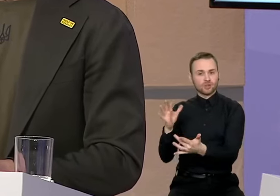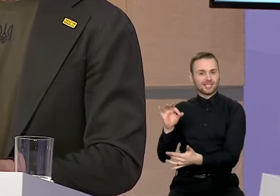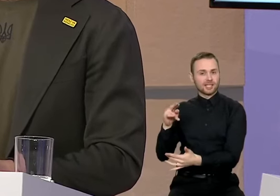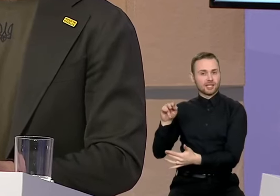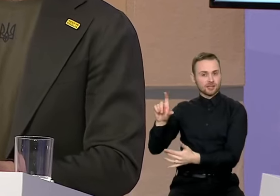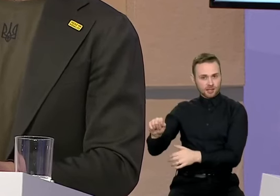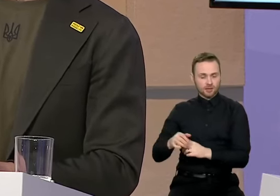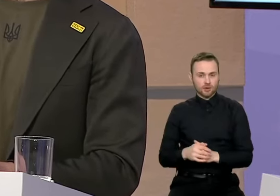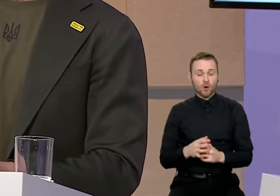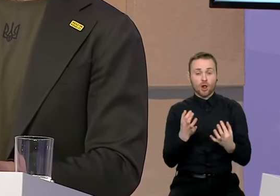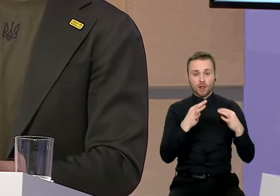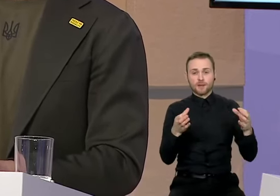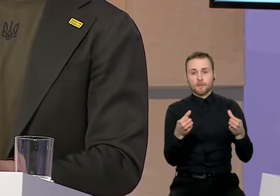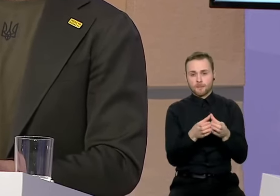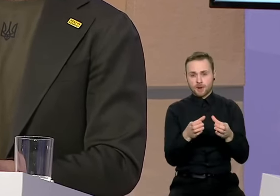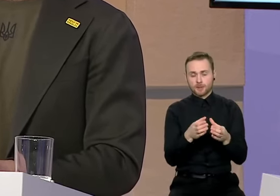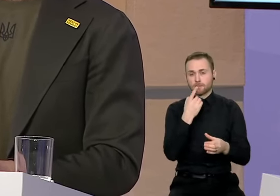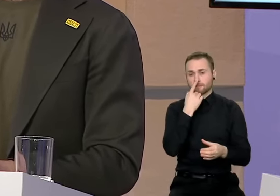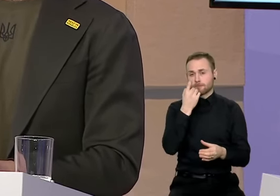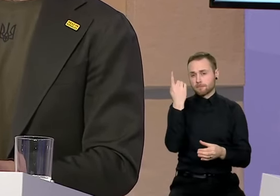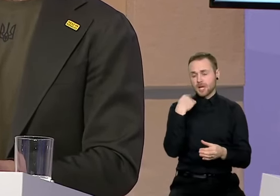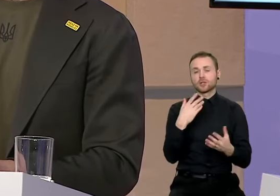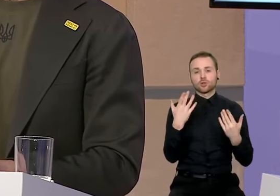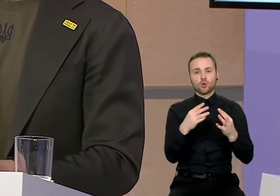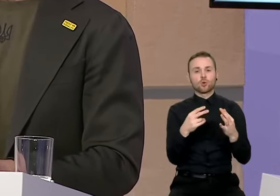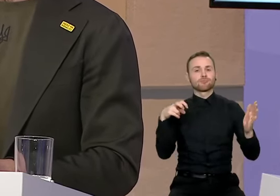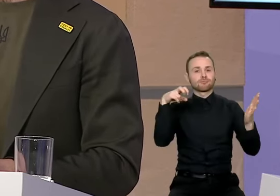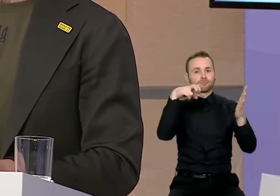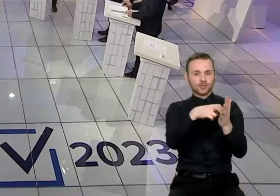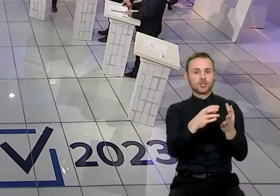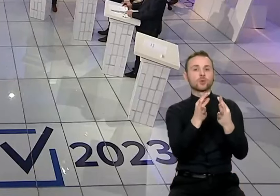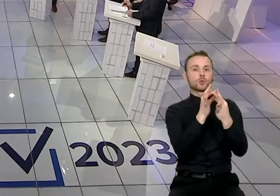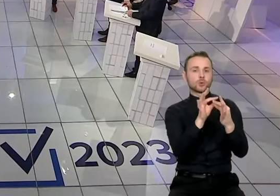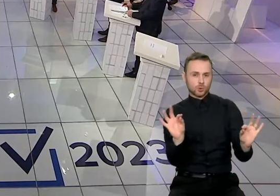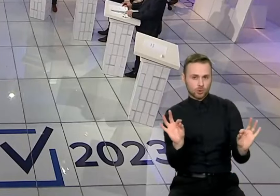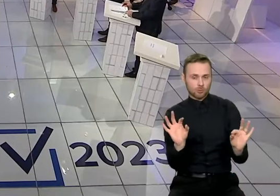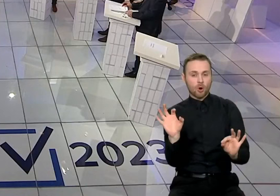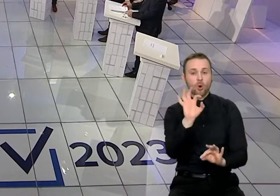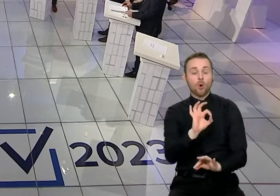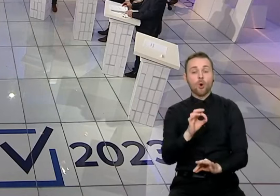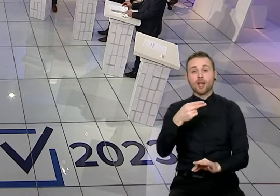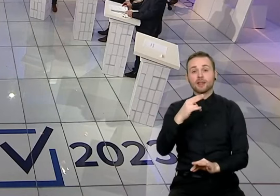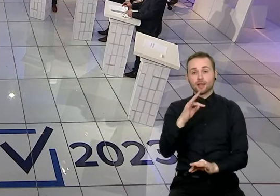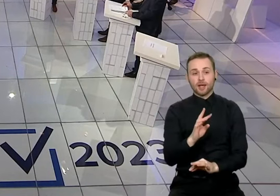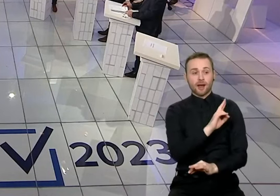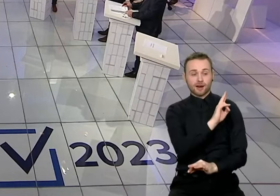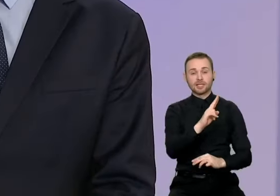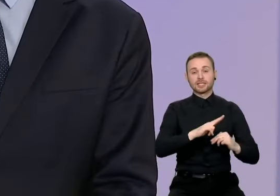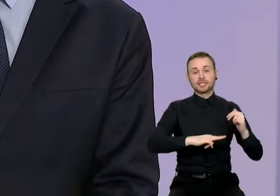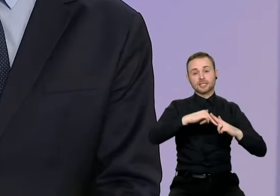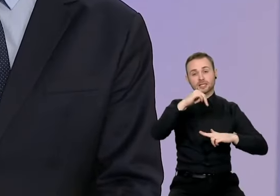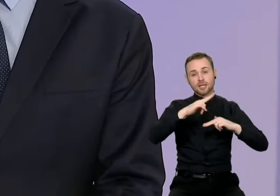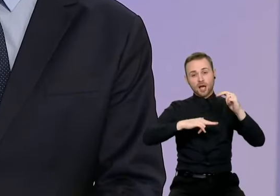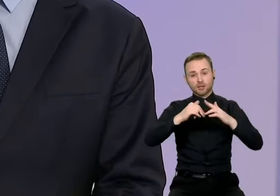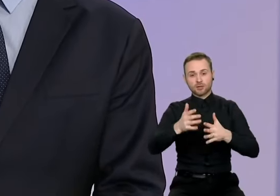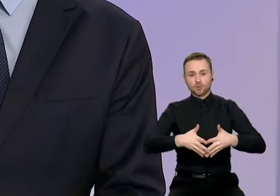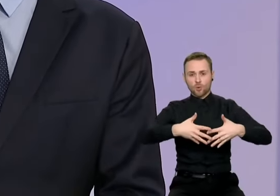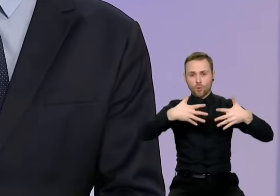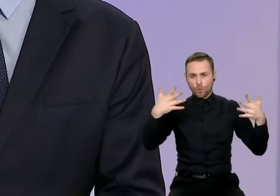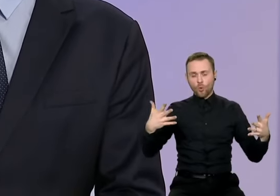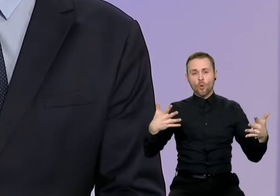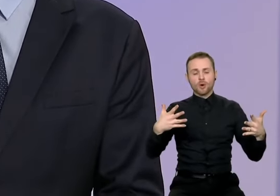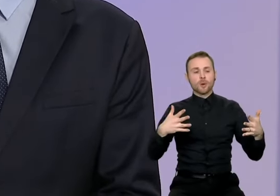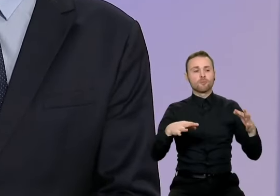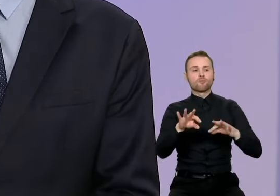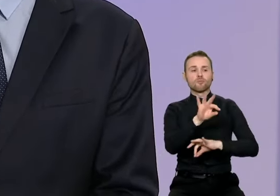frakcija praėjusiu metu pabaigoje Seime registravo siūlymą, įpareigojantį nekilnuomą turto vystitojų, statant didesnius pastatus, negu